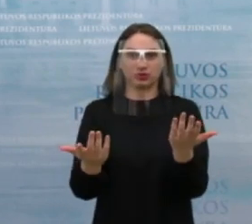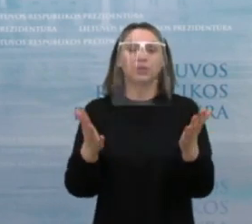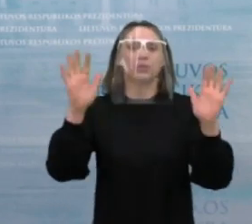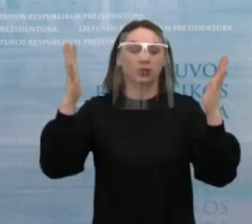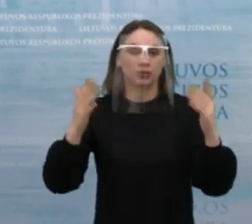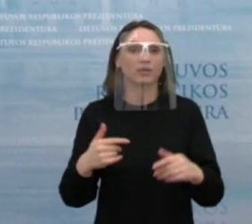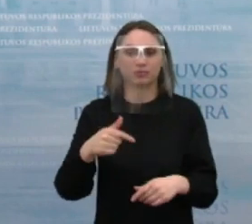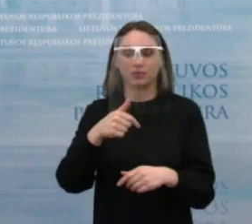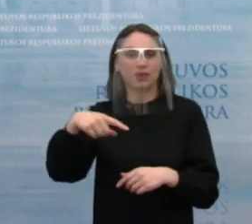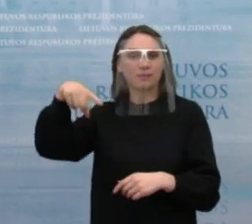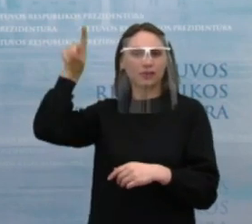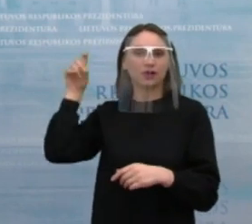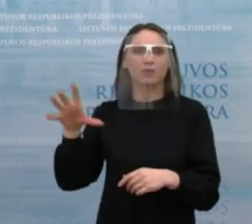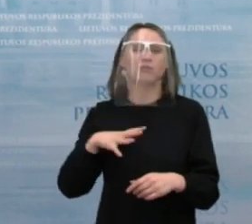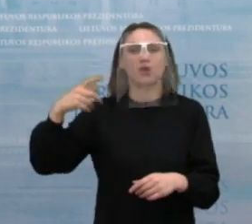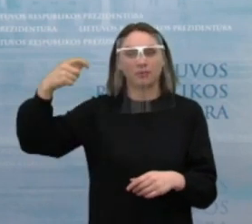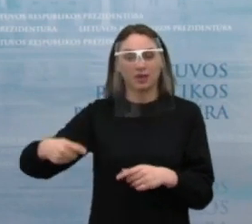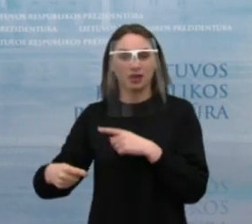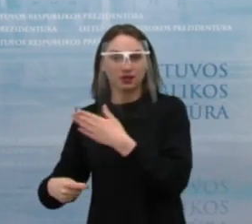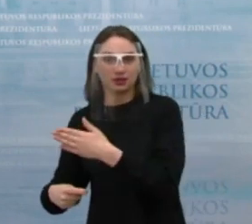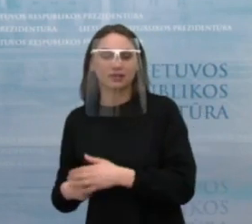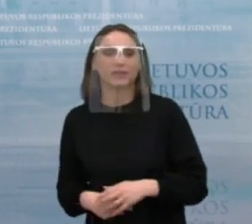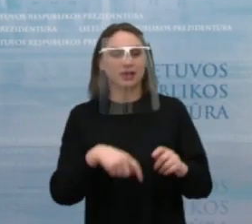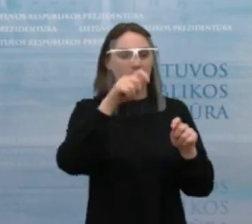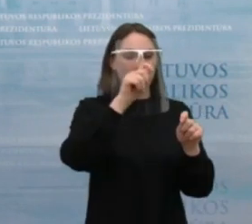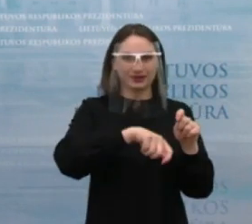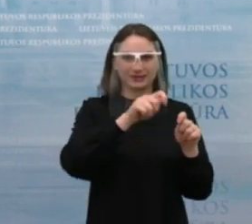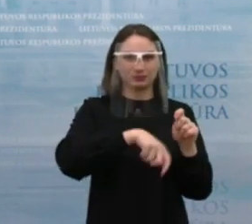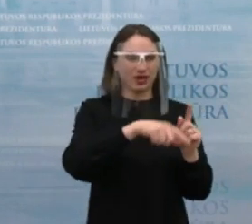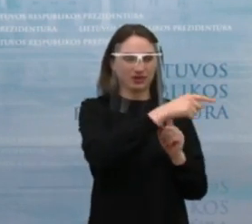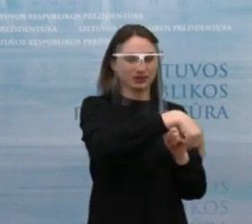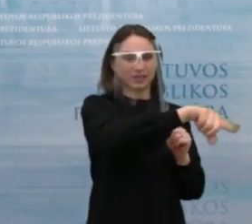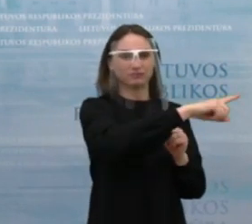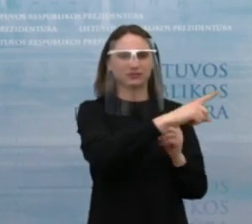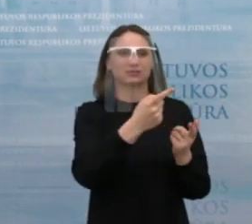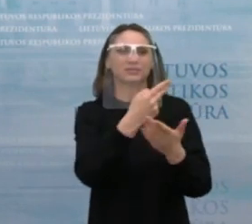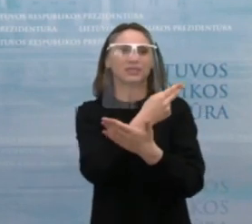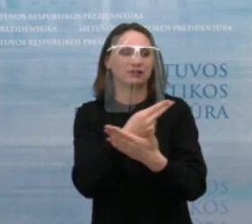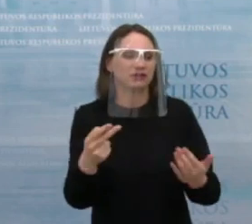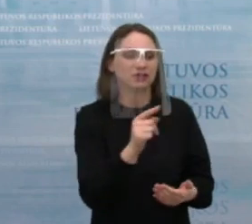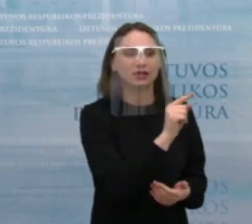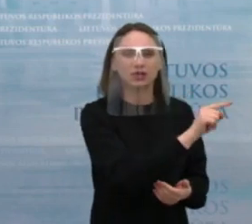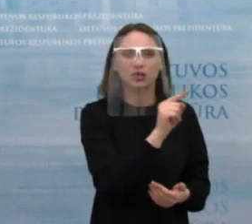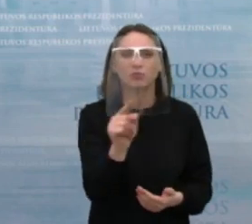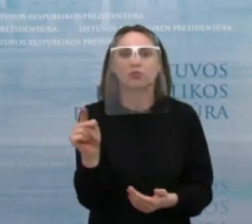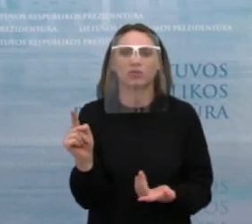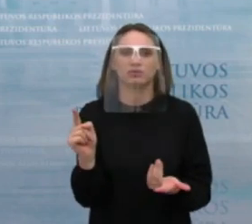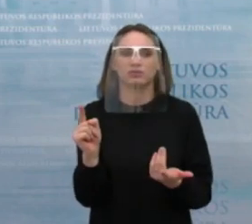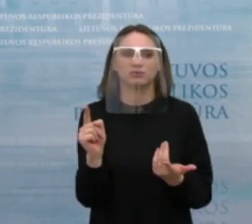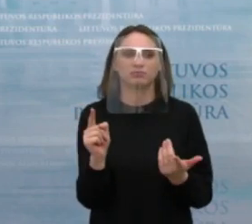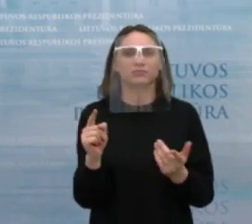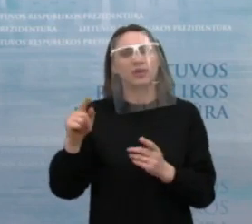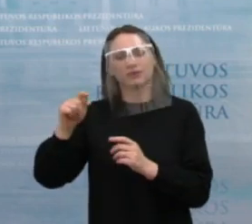taip pat prezidentas pateikė ekspertų svarstymui naują paskatą įmonėms, toms įmonėms, kurios sugebėtų